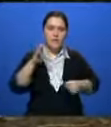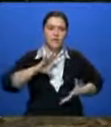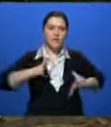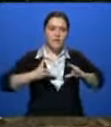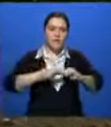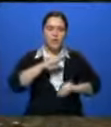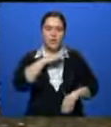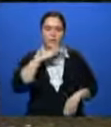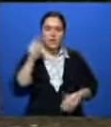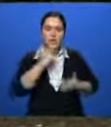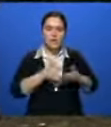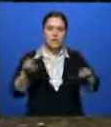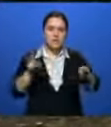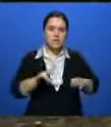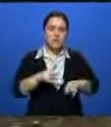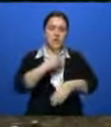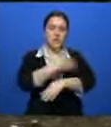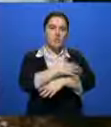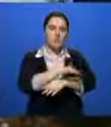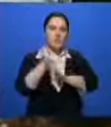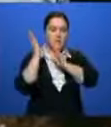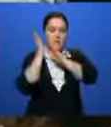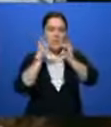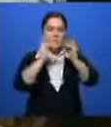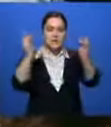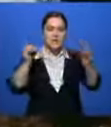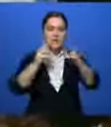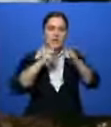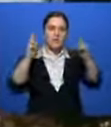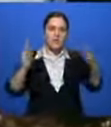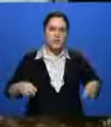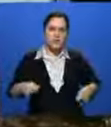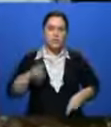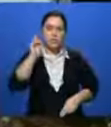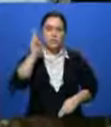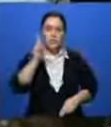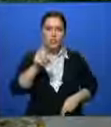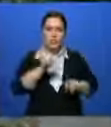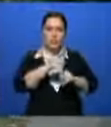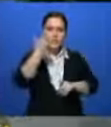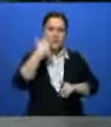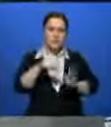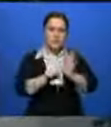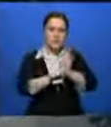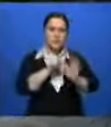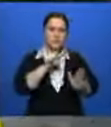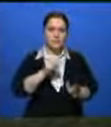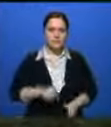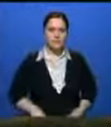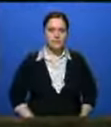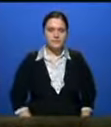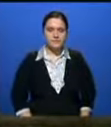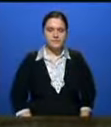многие в прямом смысле остаются на улице, спят под мостами и на вокзалах. Или, доведенные до отчаяния, идут на крайние меры.